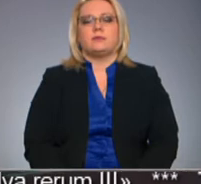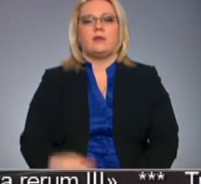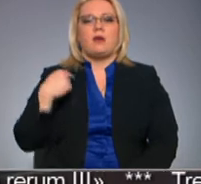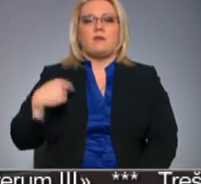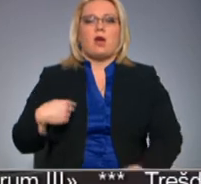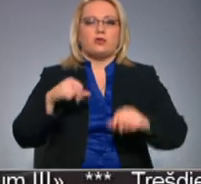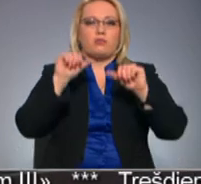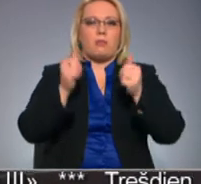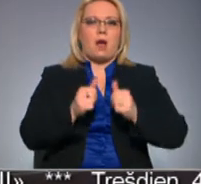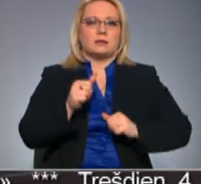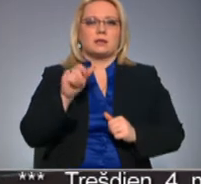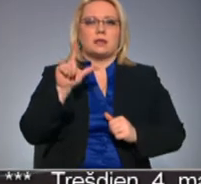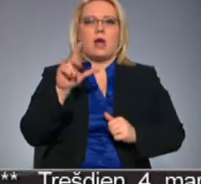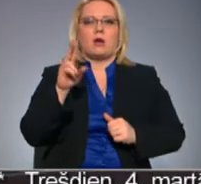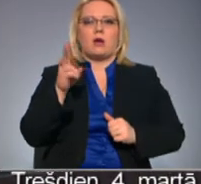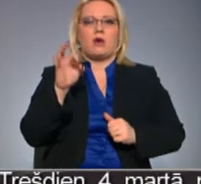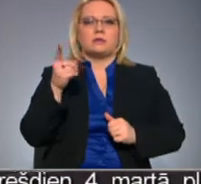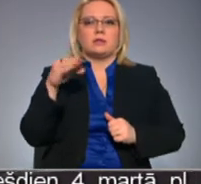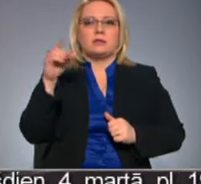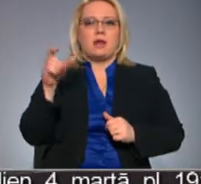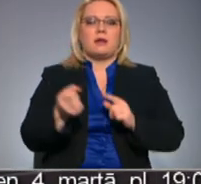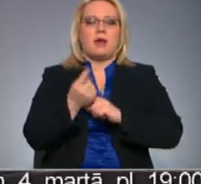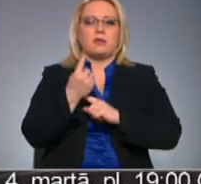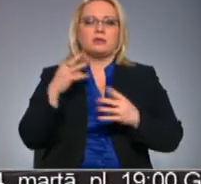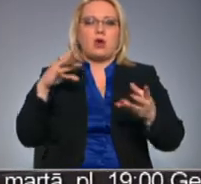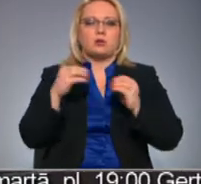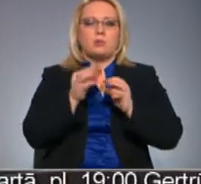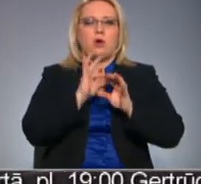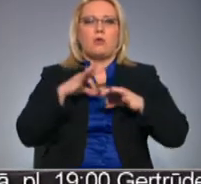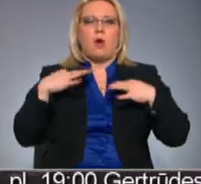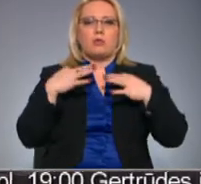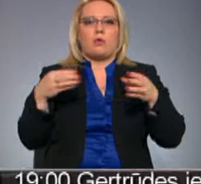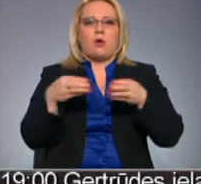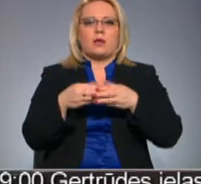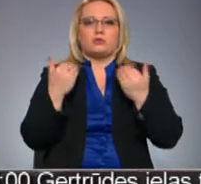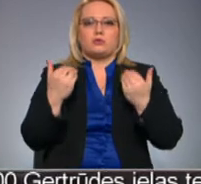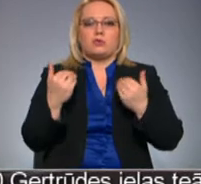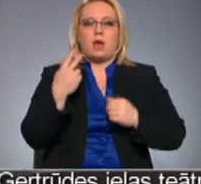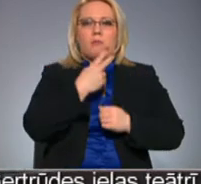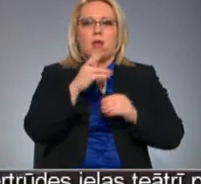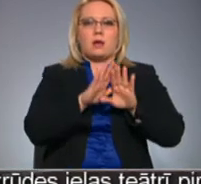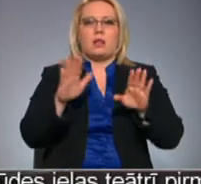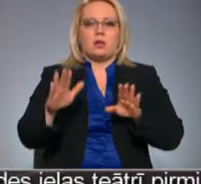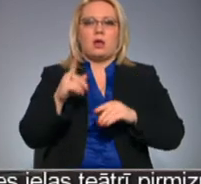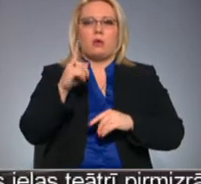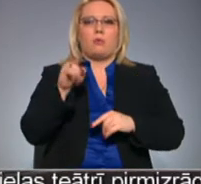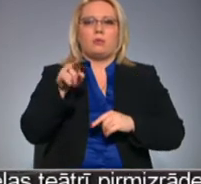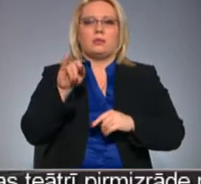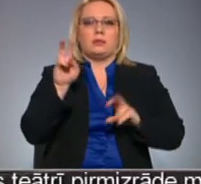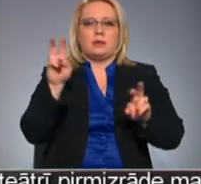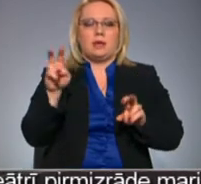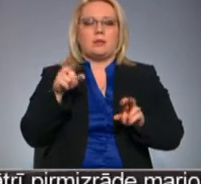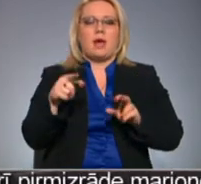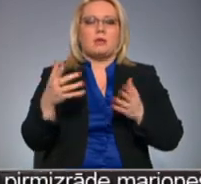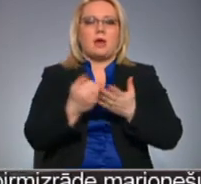Franču mākslinieks Emanuels Lekoste radījis konceptuālo rotu kolekciju, kas no šodienas aplūkojuma galerijā puti. Tā